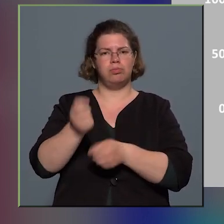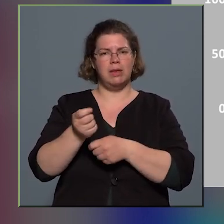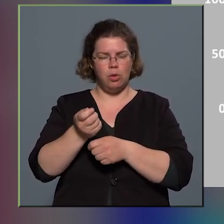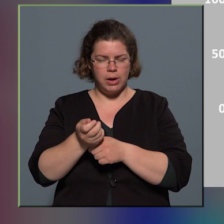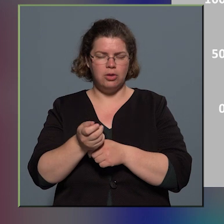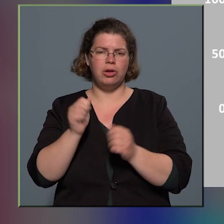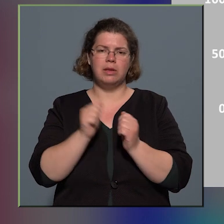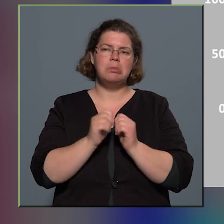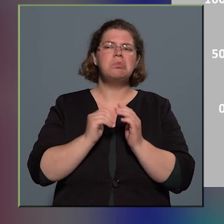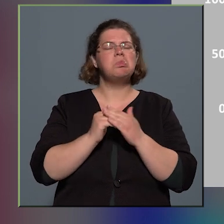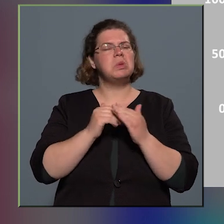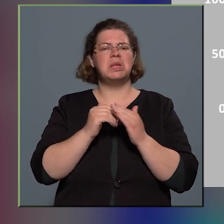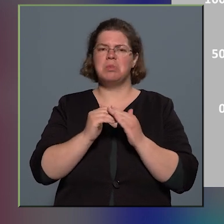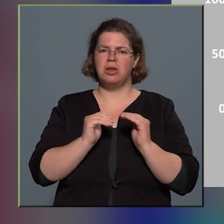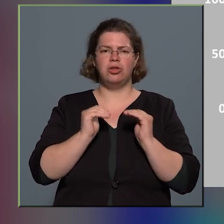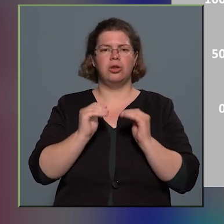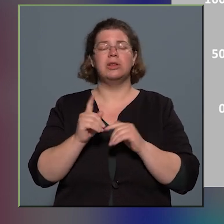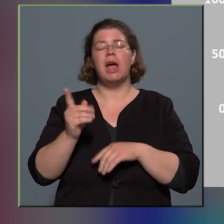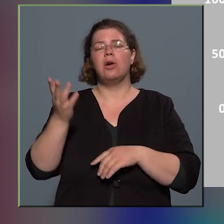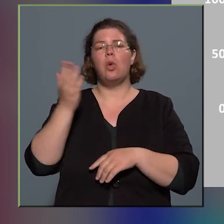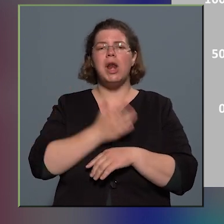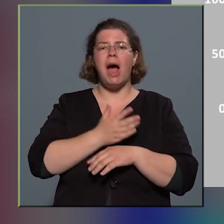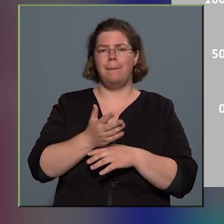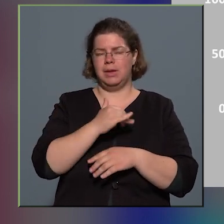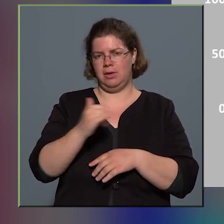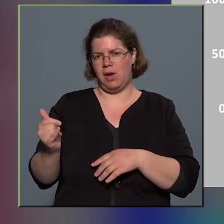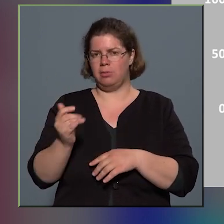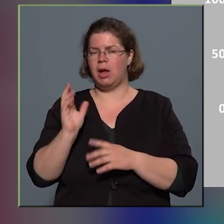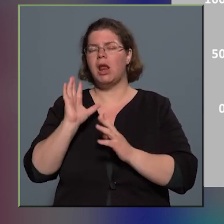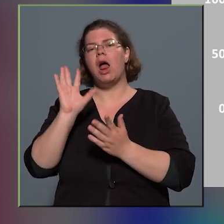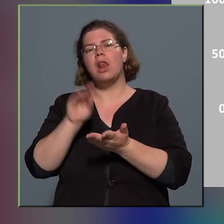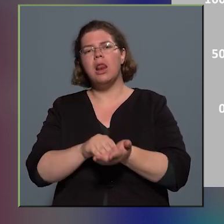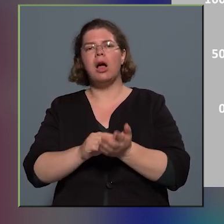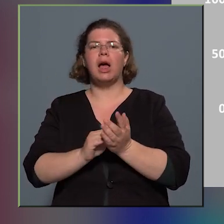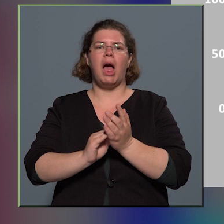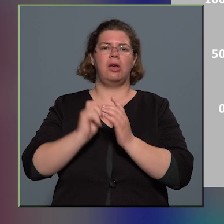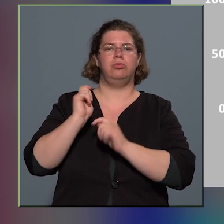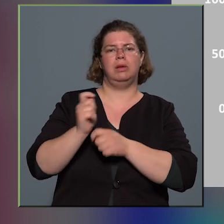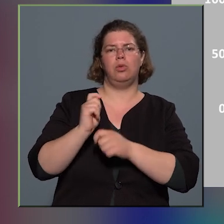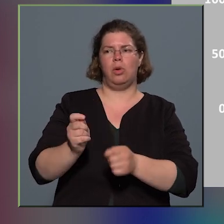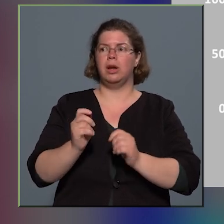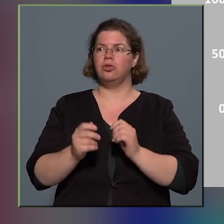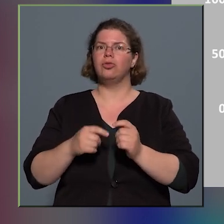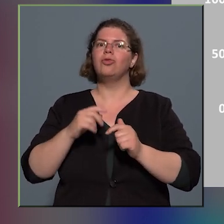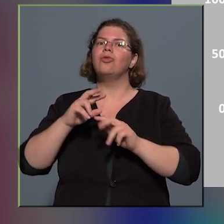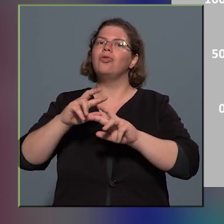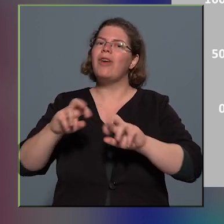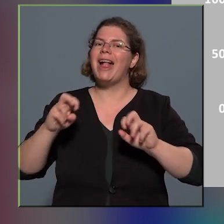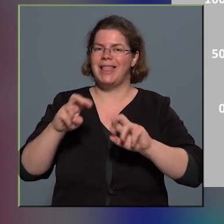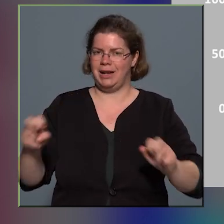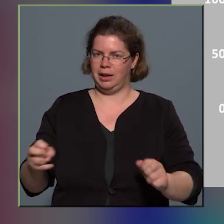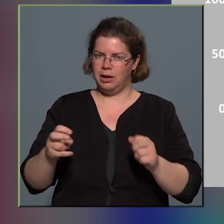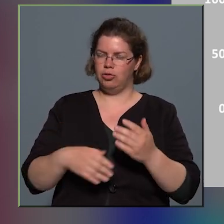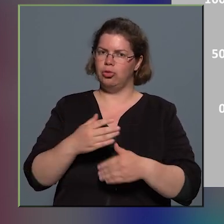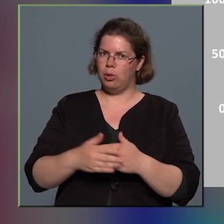itt azért hozzáteném, hogy korábbi években történt lakásbetörésfelderítés sorozat, statisztikailag bement a tavalyi évbe.